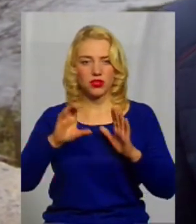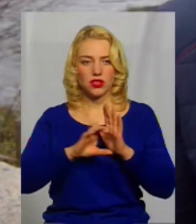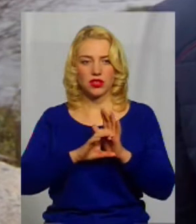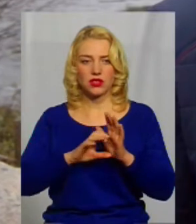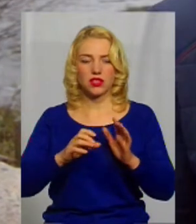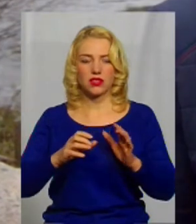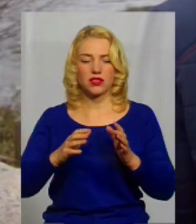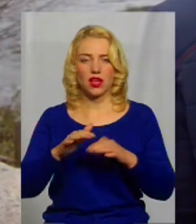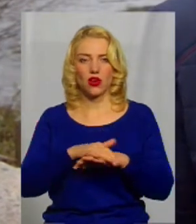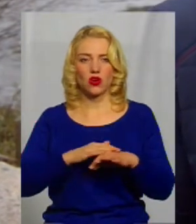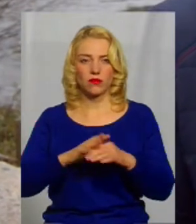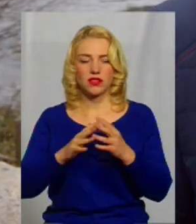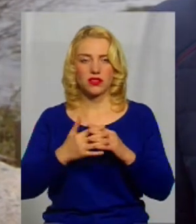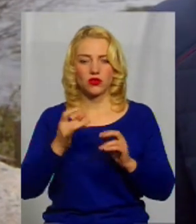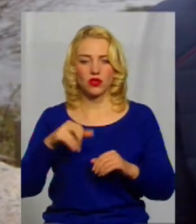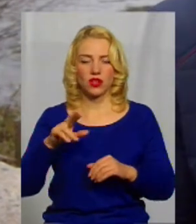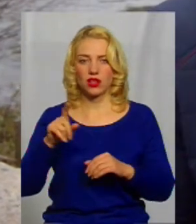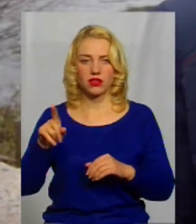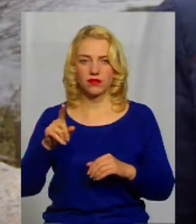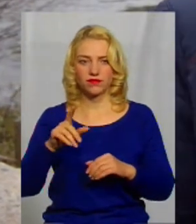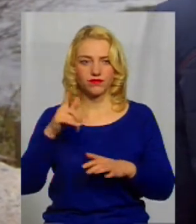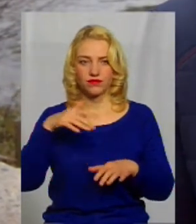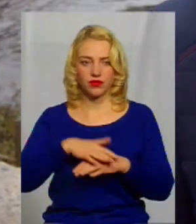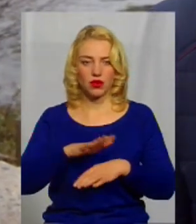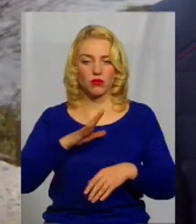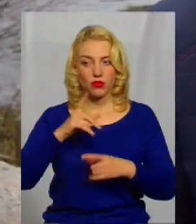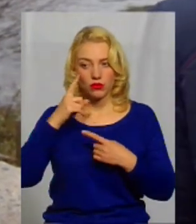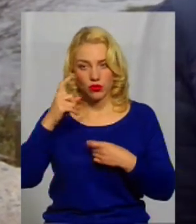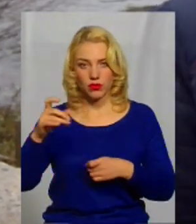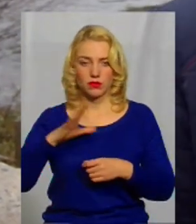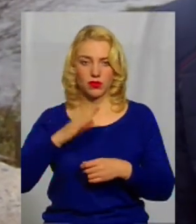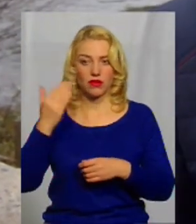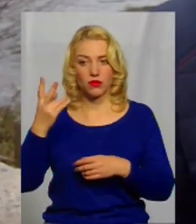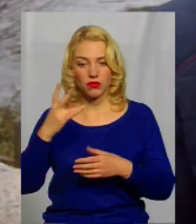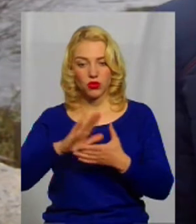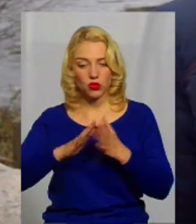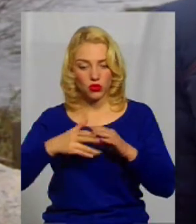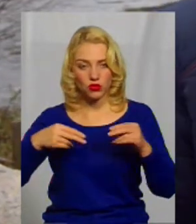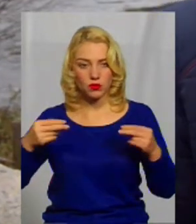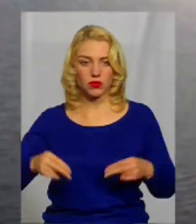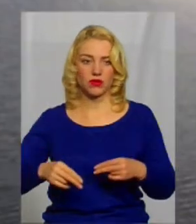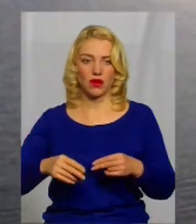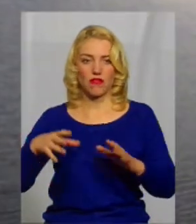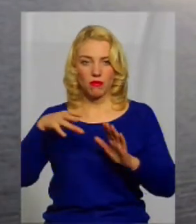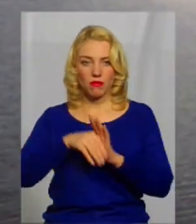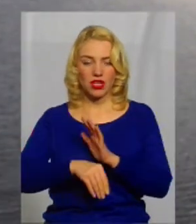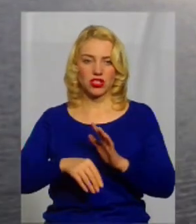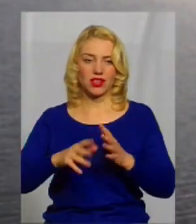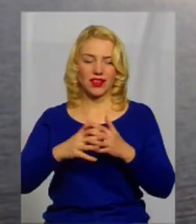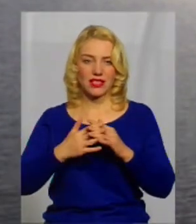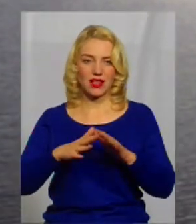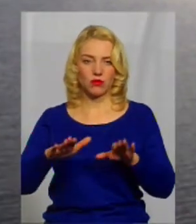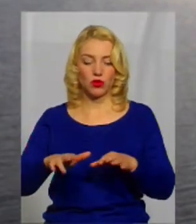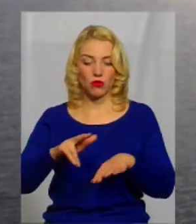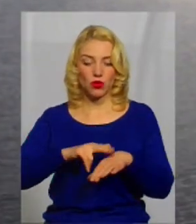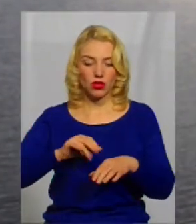ради. Нам відповіді няке не дійшло, хоча вони були попереджені, що видужні нам призаключити договори, бо вона вже в межах населеного пункту. Поліція провела